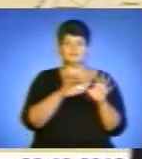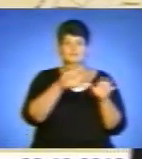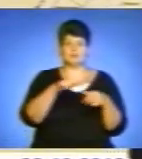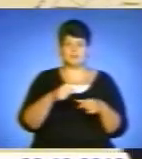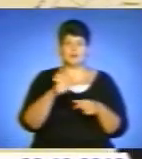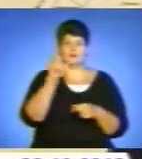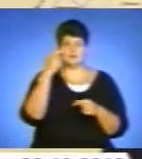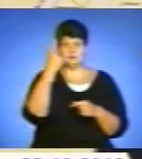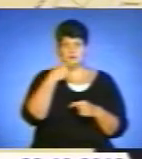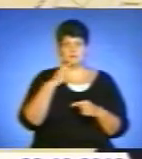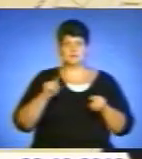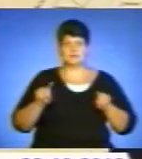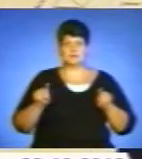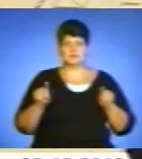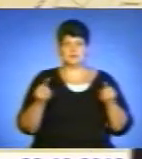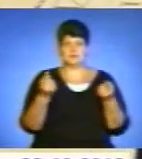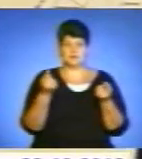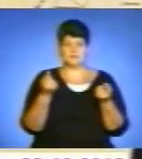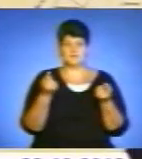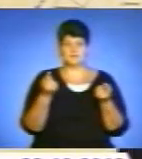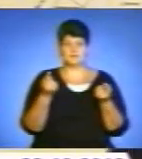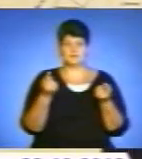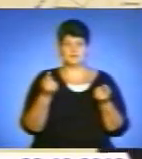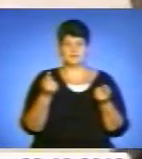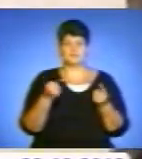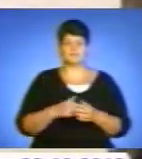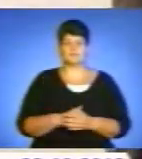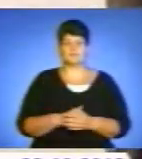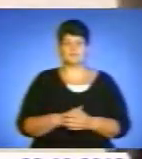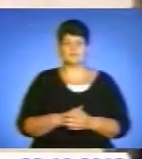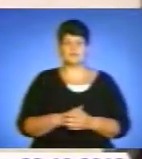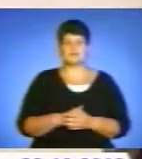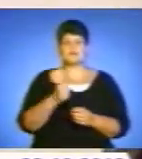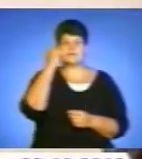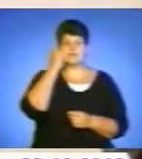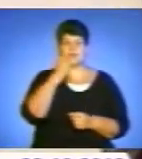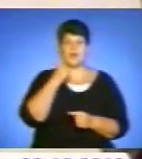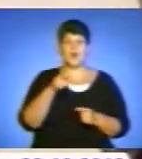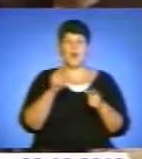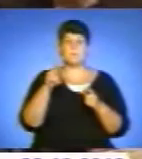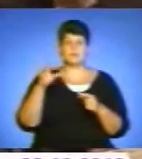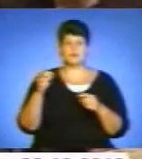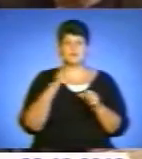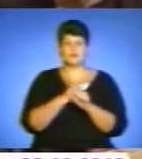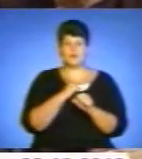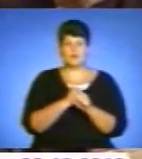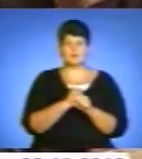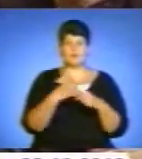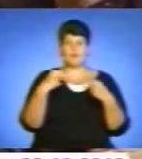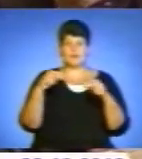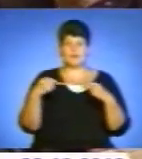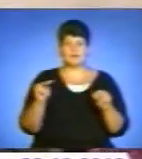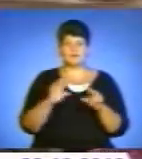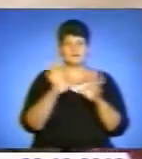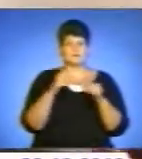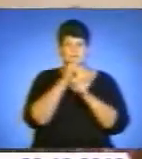особи затримані. Знаходяться в ІТТ Тернопільського міського відділу. Завдяки оперативній роботі правоохоронців продати награбоване не